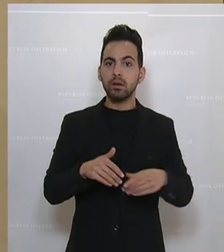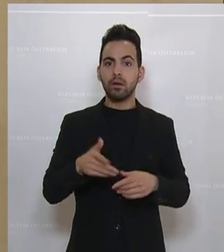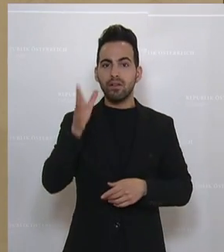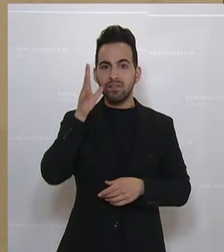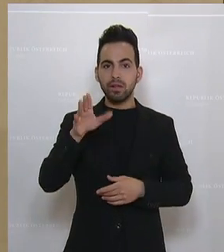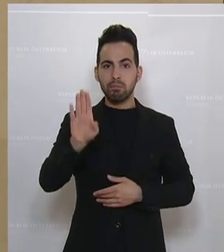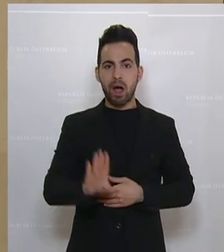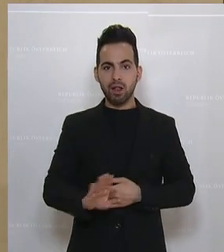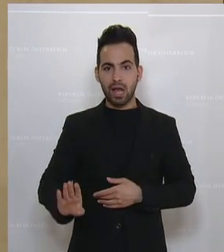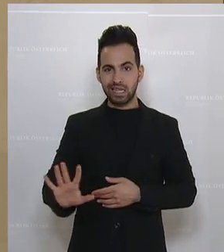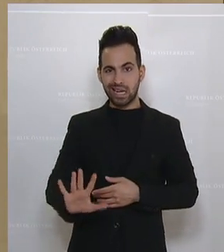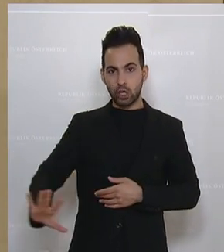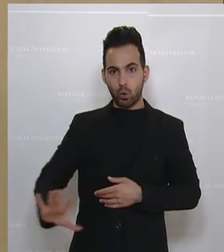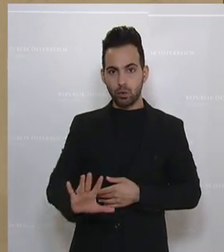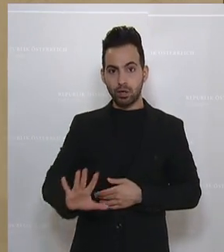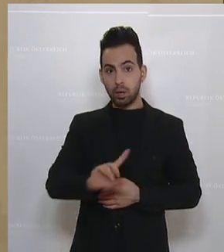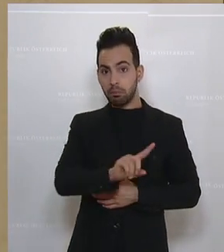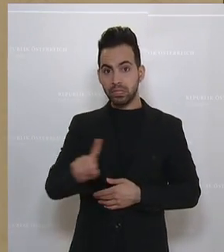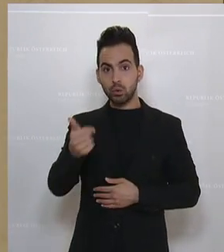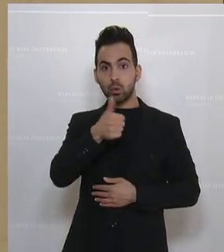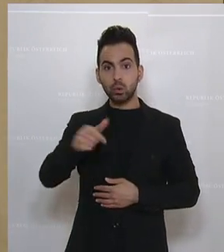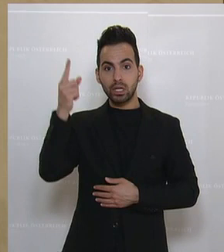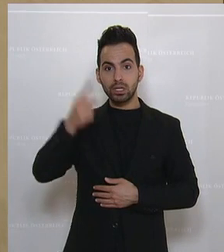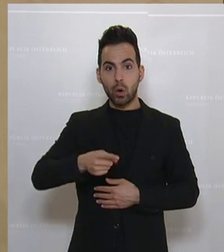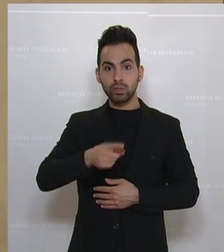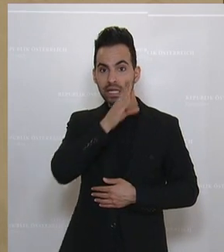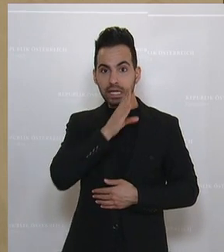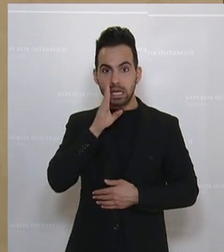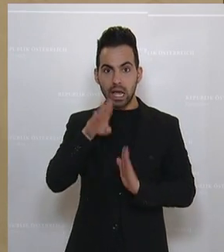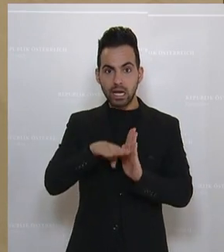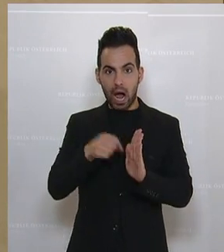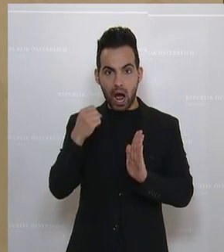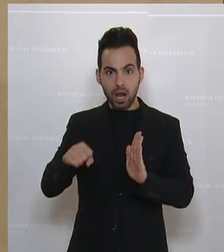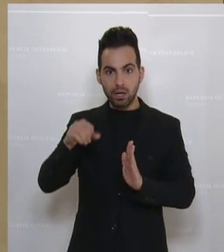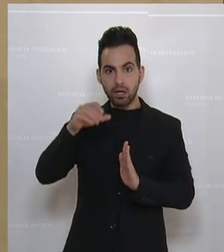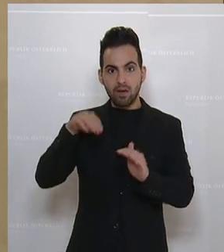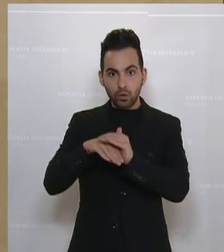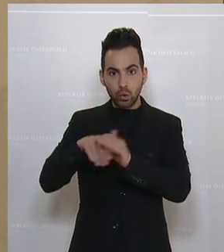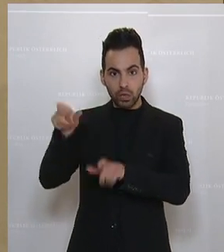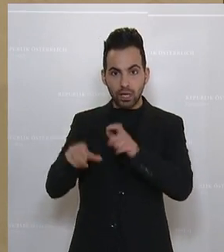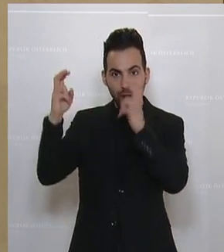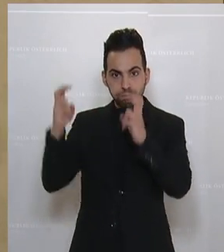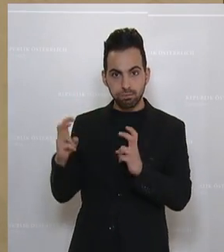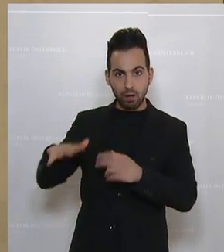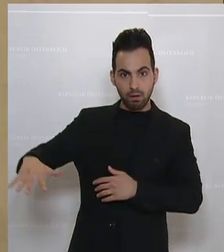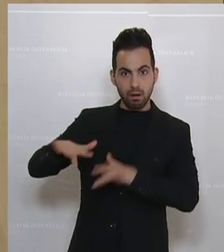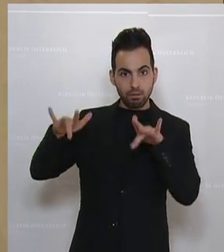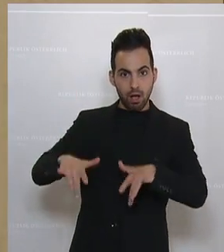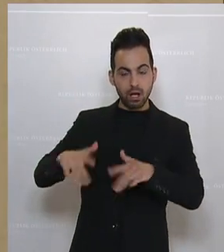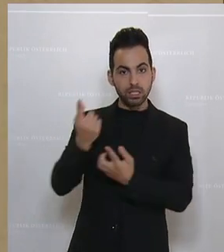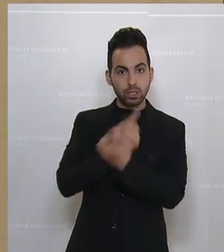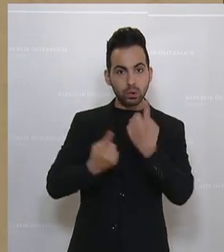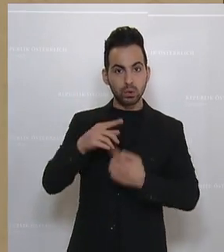in der Balkanregion ja bis zu 100.000 illegale Migranten befinden. Wir wissen, dass die Situation mit dem